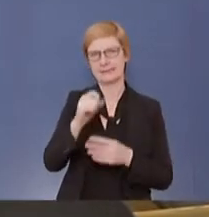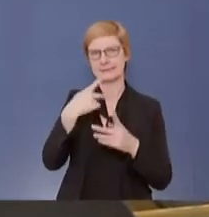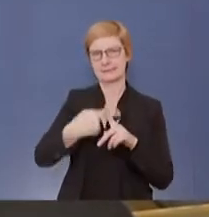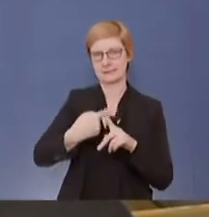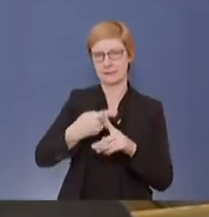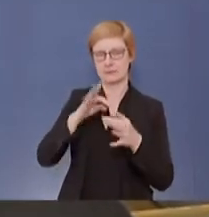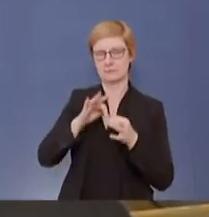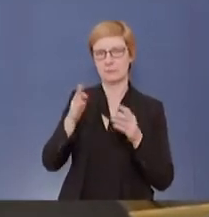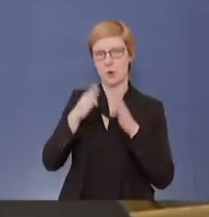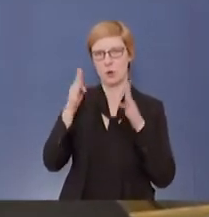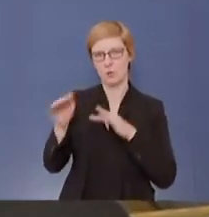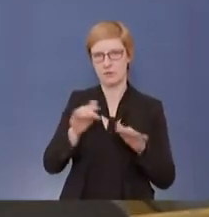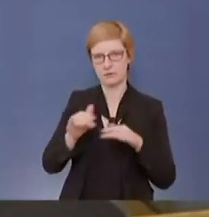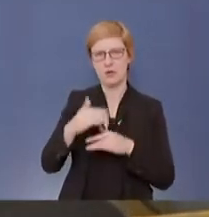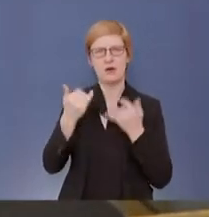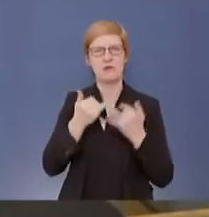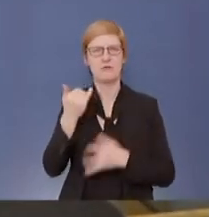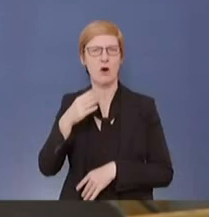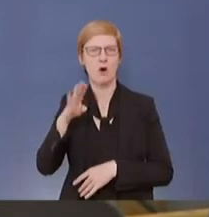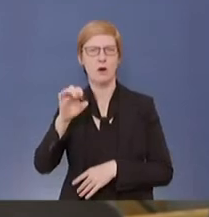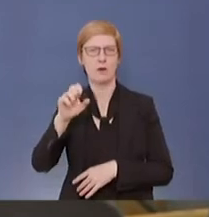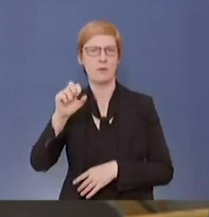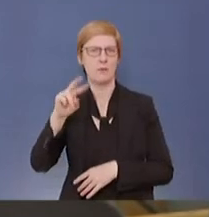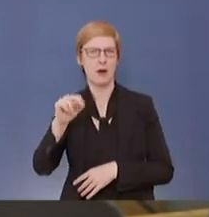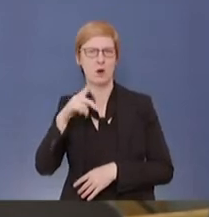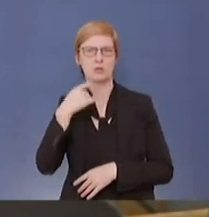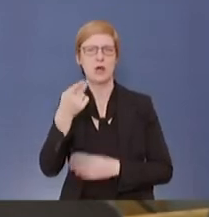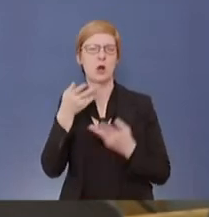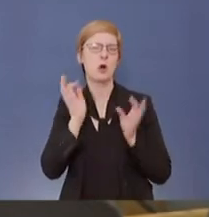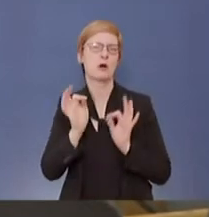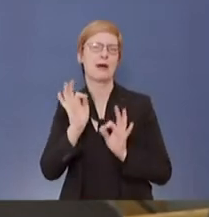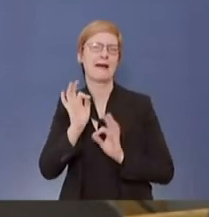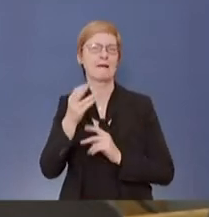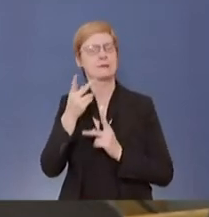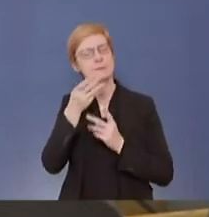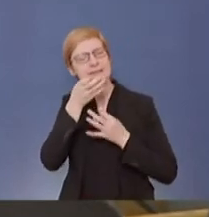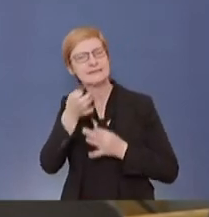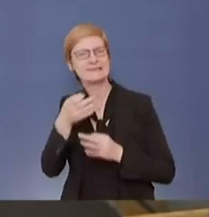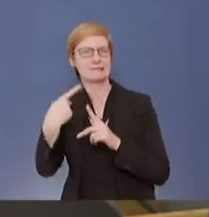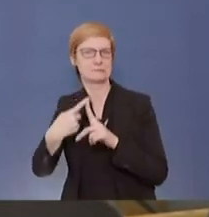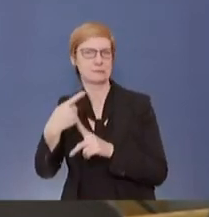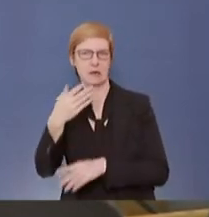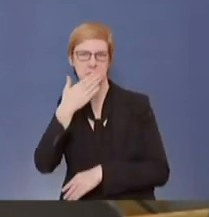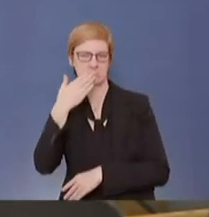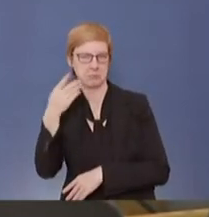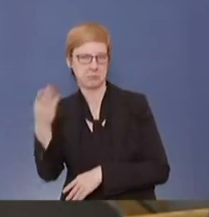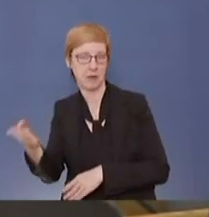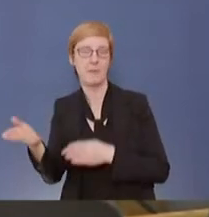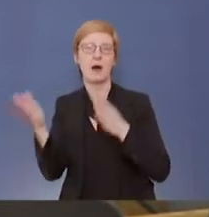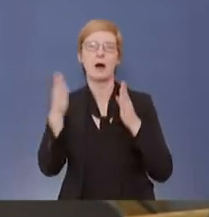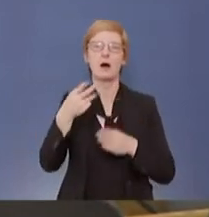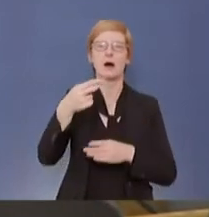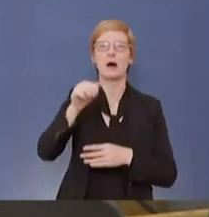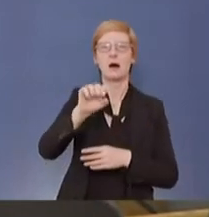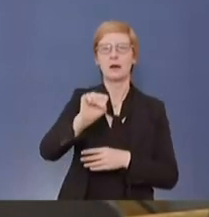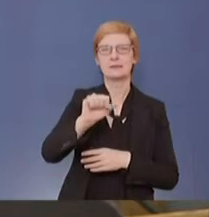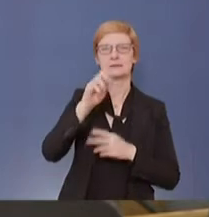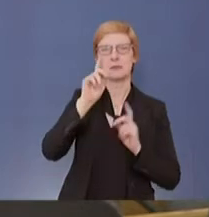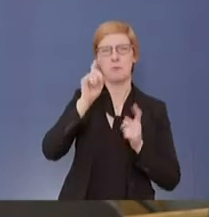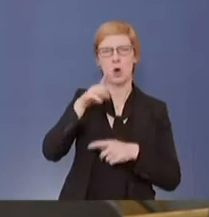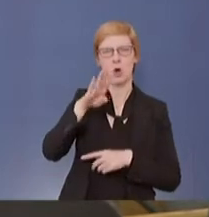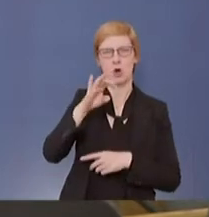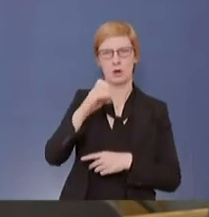Thema Homeoffice, weil Frau Barron meinte, es gibt da keine präzisen Zahlen ihrerseits. Die Hans-Böckler-Stiftung hat letztens gerade eine